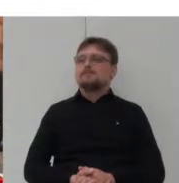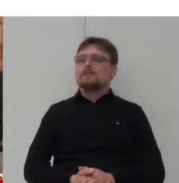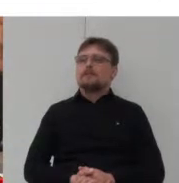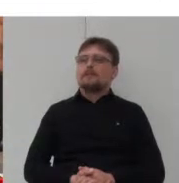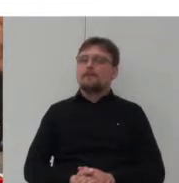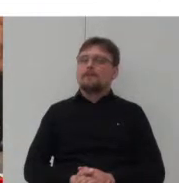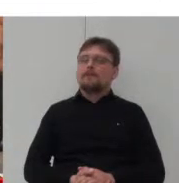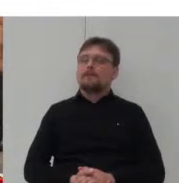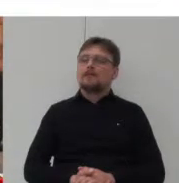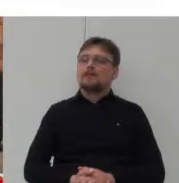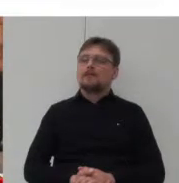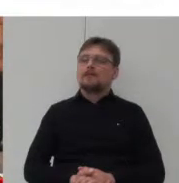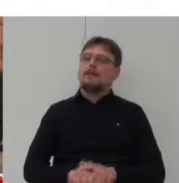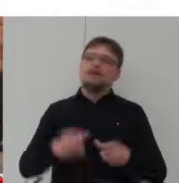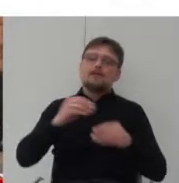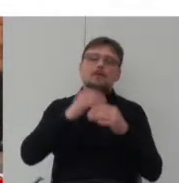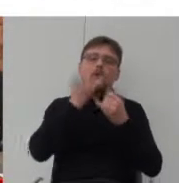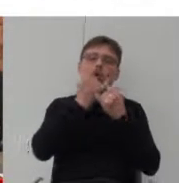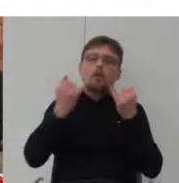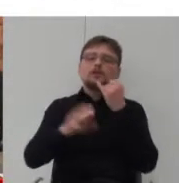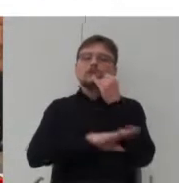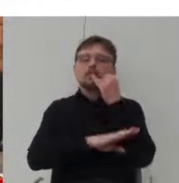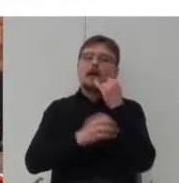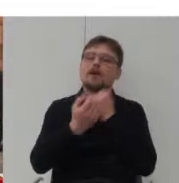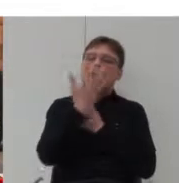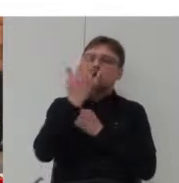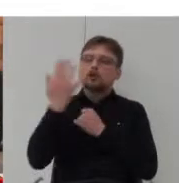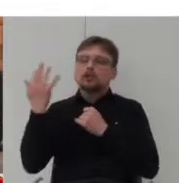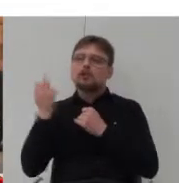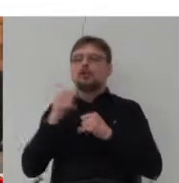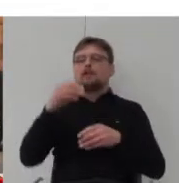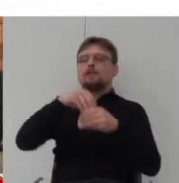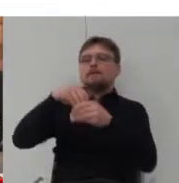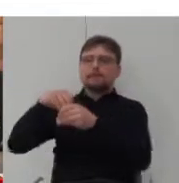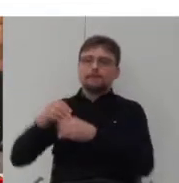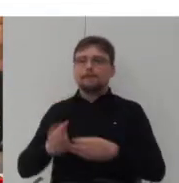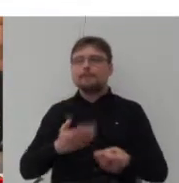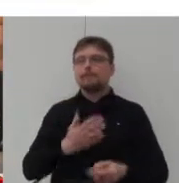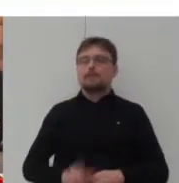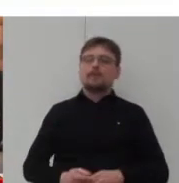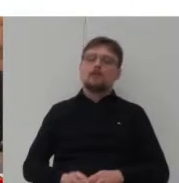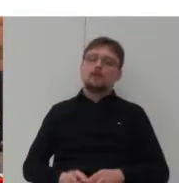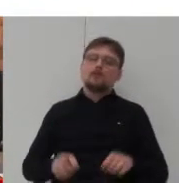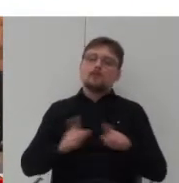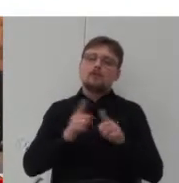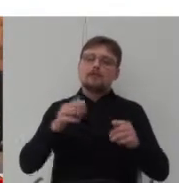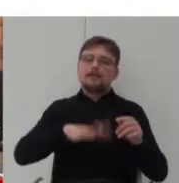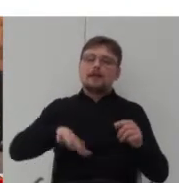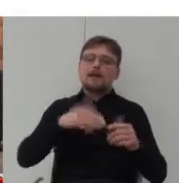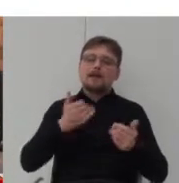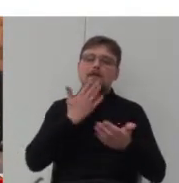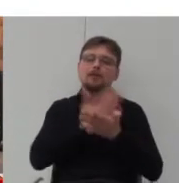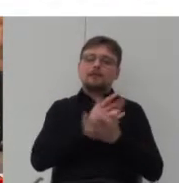duże zróżnicowanie typów zieleni oraz możliwość właśnie wykorzystywania tego terenu w sposób taki